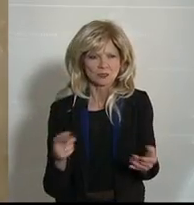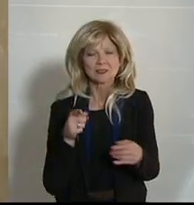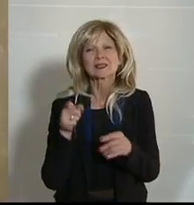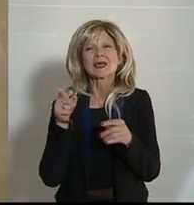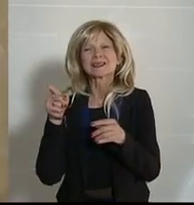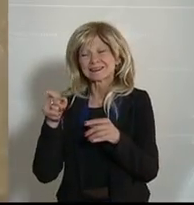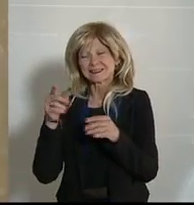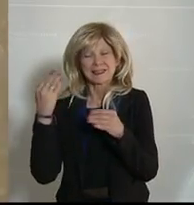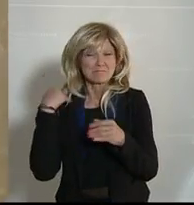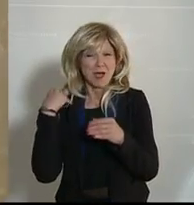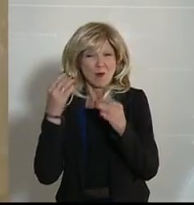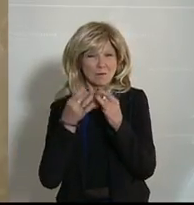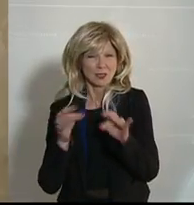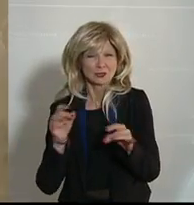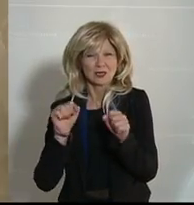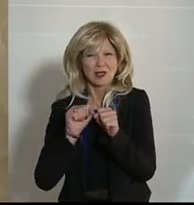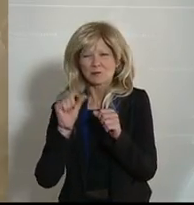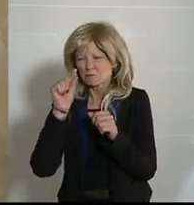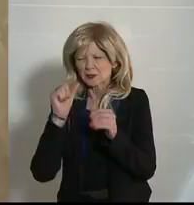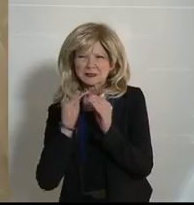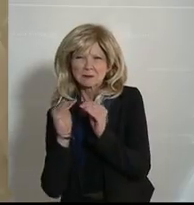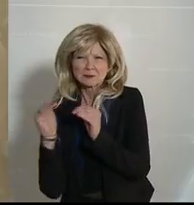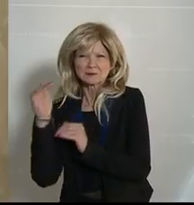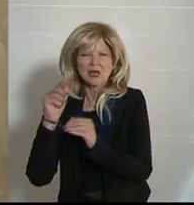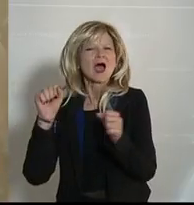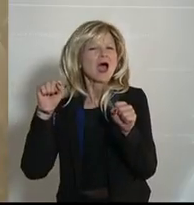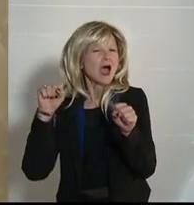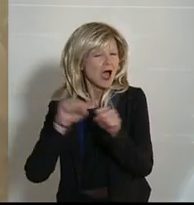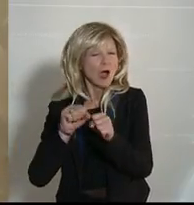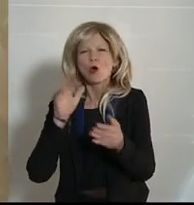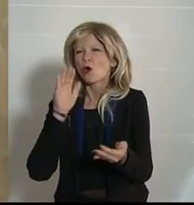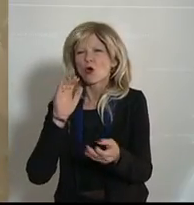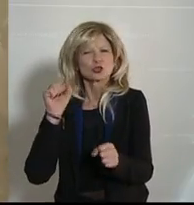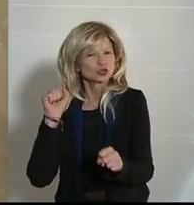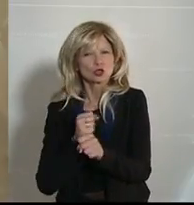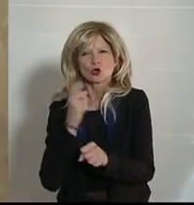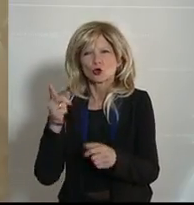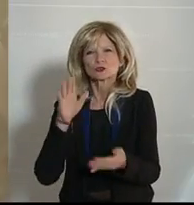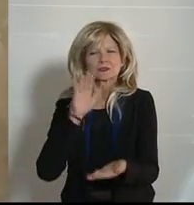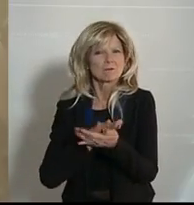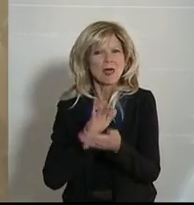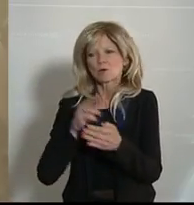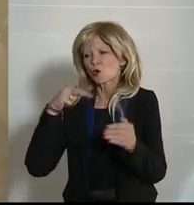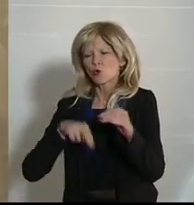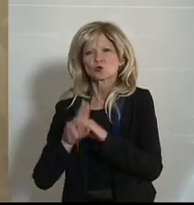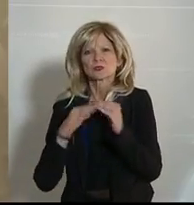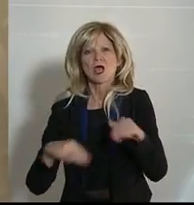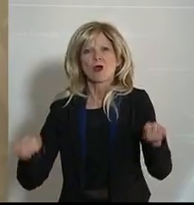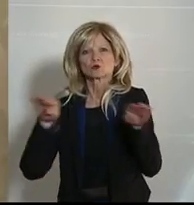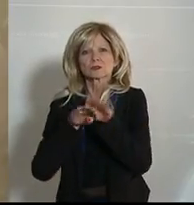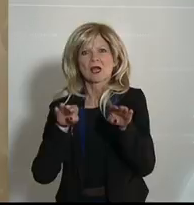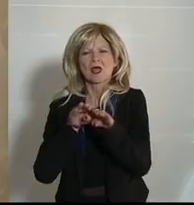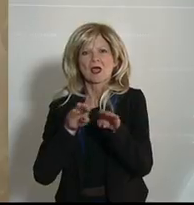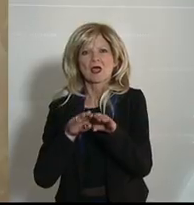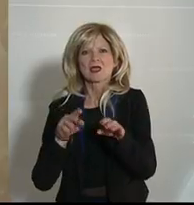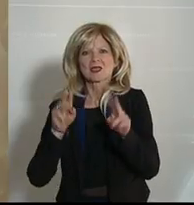nach dieser moderaten Anhebung unter der Mindestpension, unter dem Ausgleichszulagenrichtsatz sein. Wenn